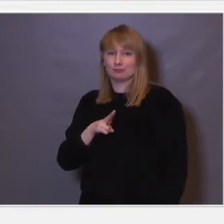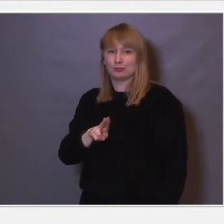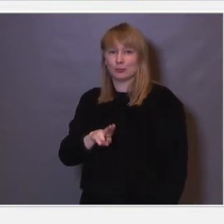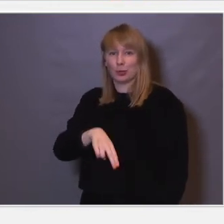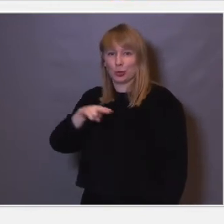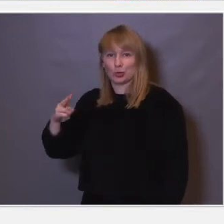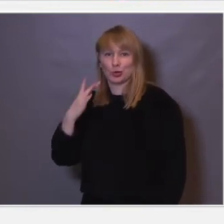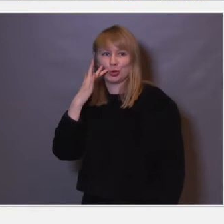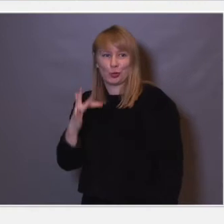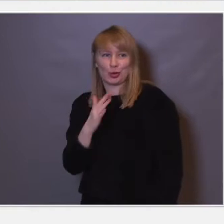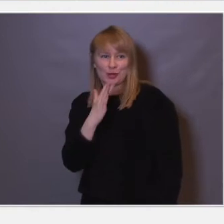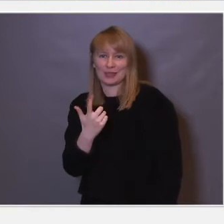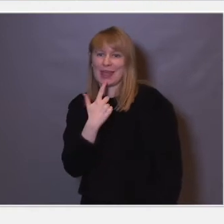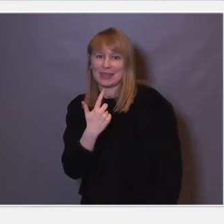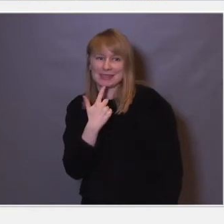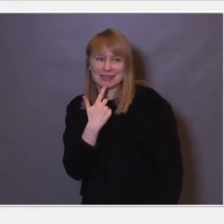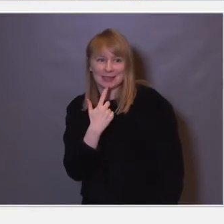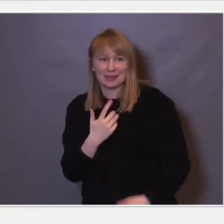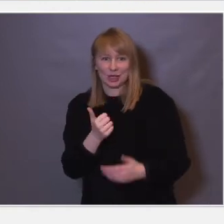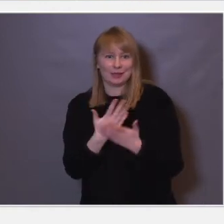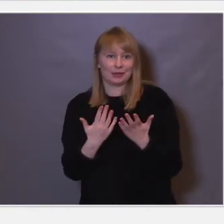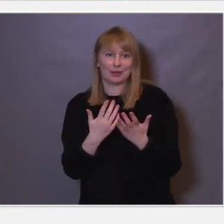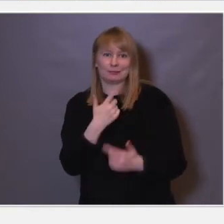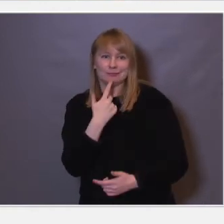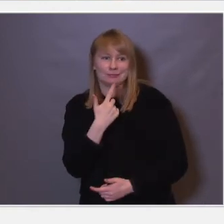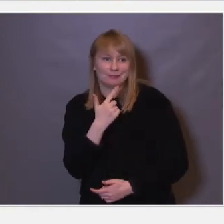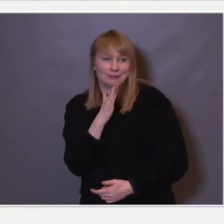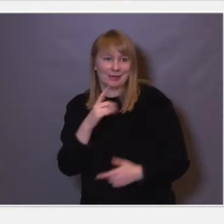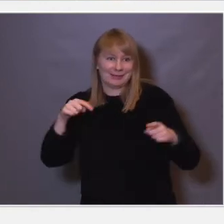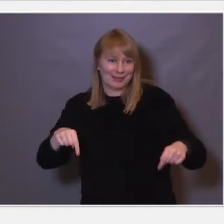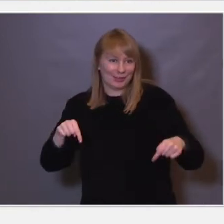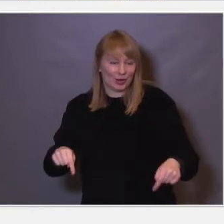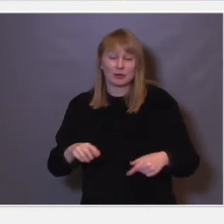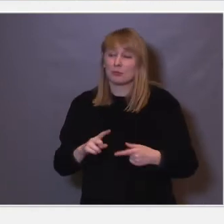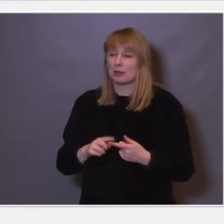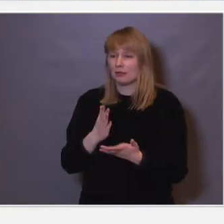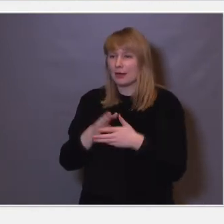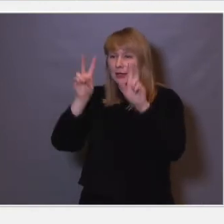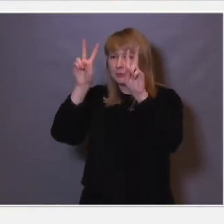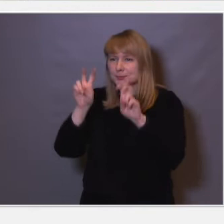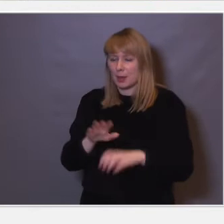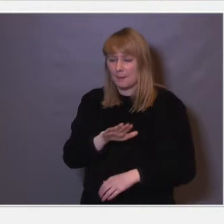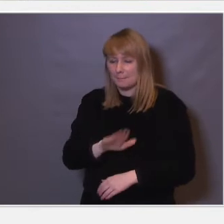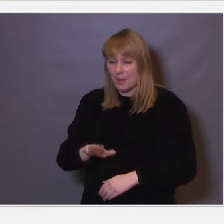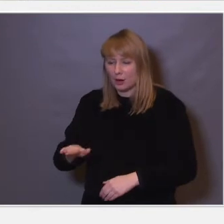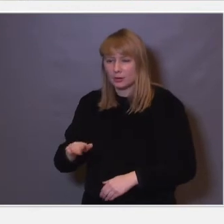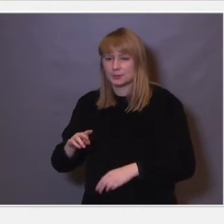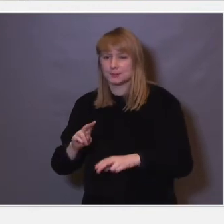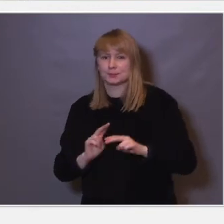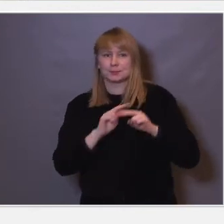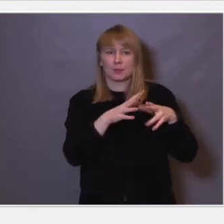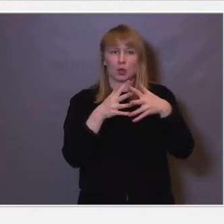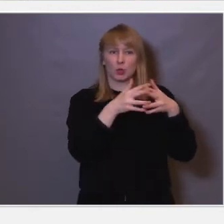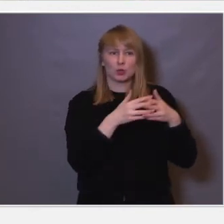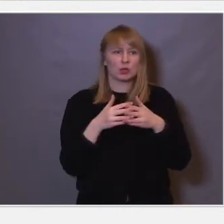snakker engelsk. Det slipper jo dere å høre i dag, men det er sånn der. Og så har man da undersøkt barn som kommer til i USA, det er jo